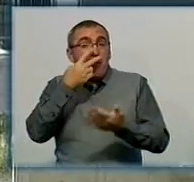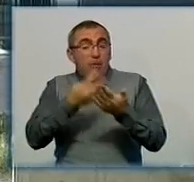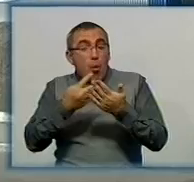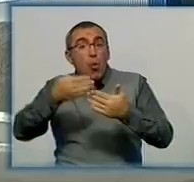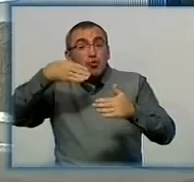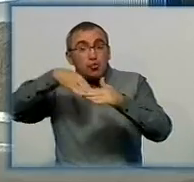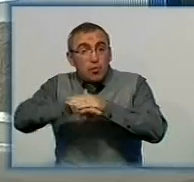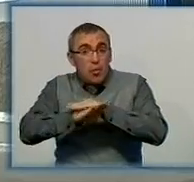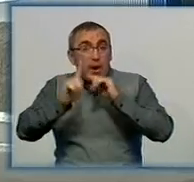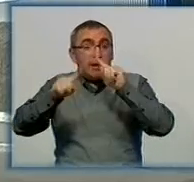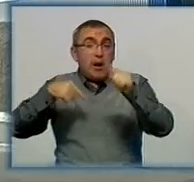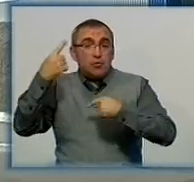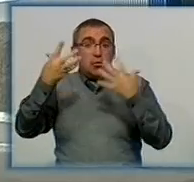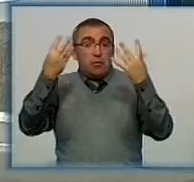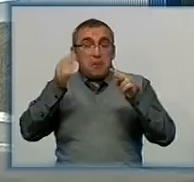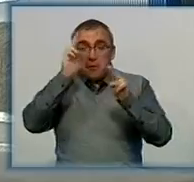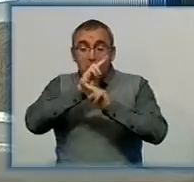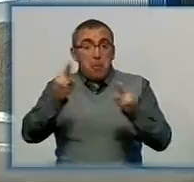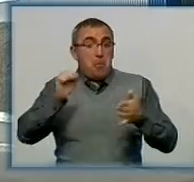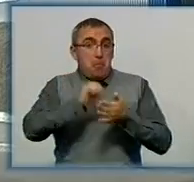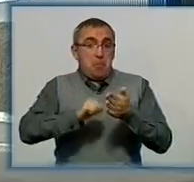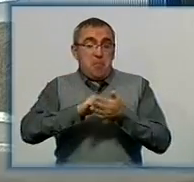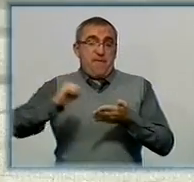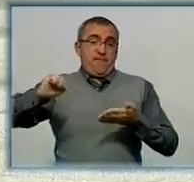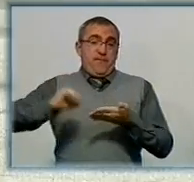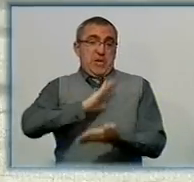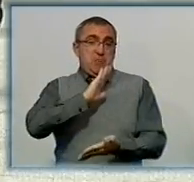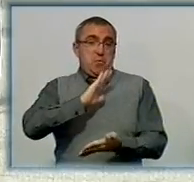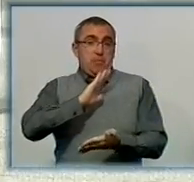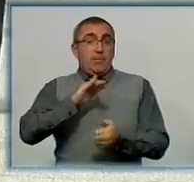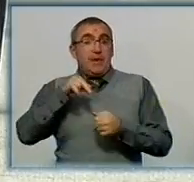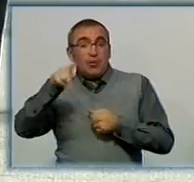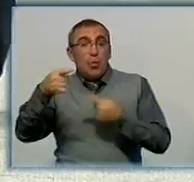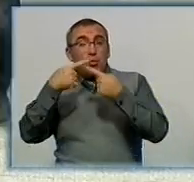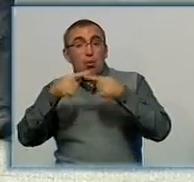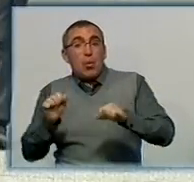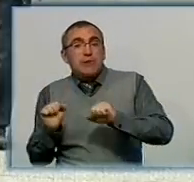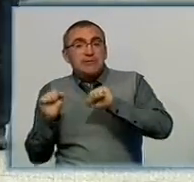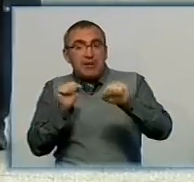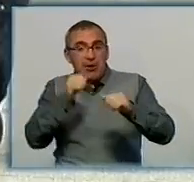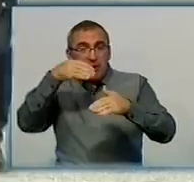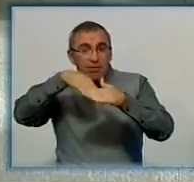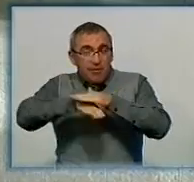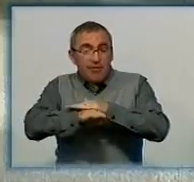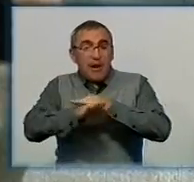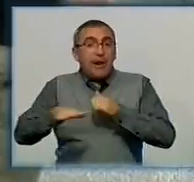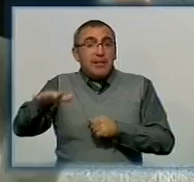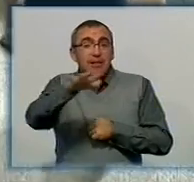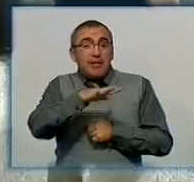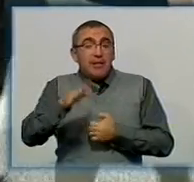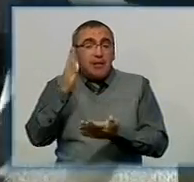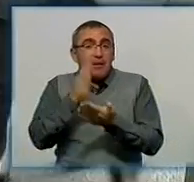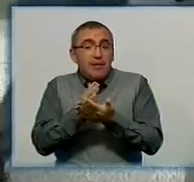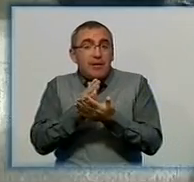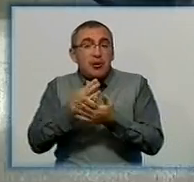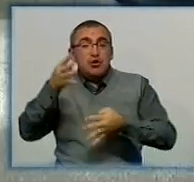сховища. Проте наступного дня з незрозумілих причин відмовляють. Йдемо до іншої захисної споруди. Вона знаходиться на території і перебуває на